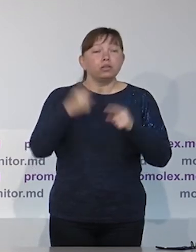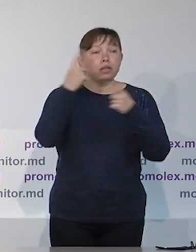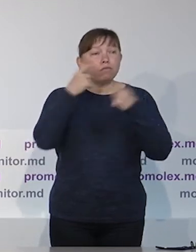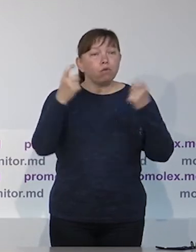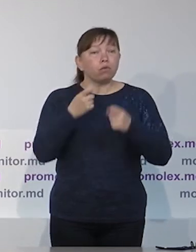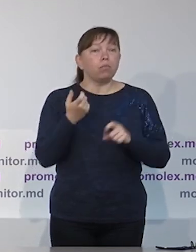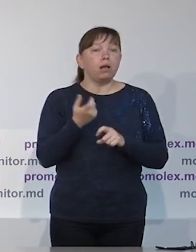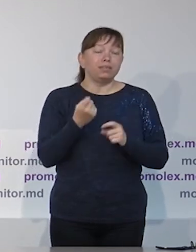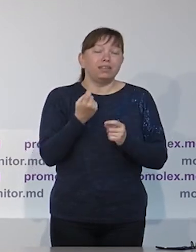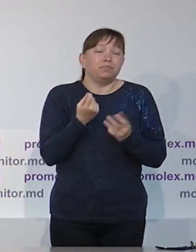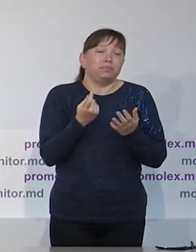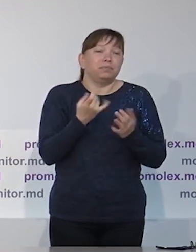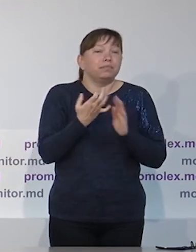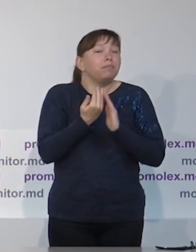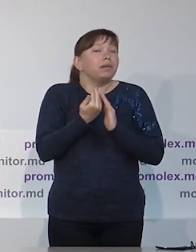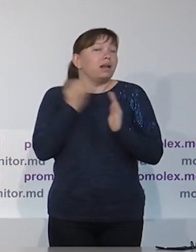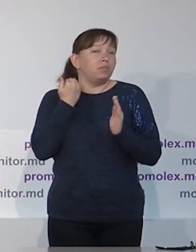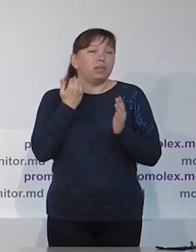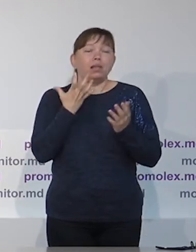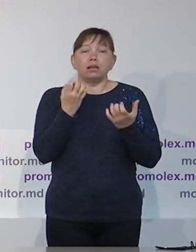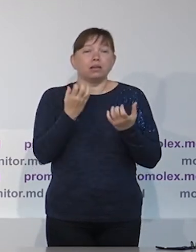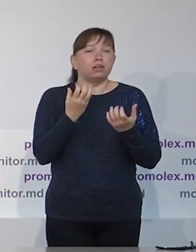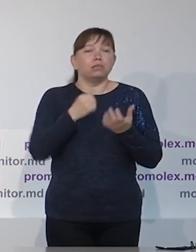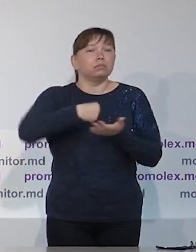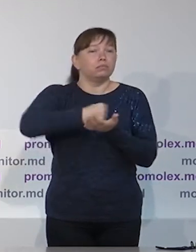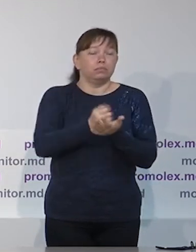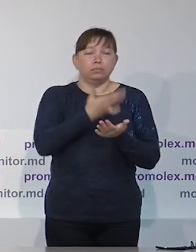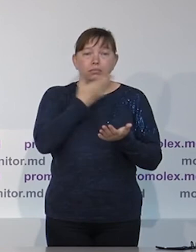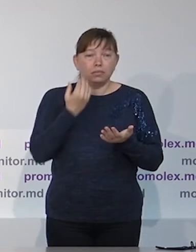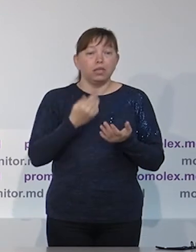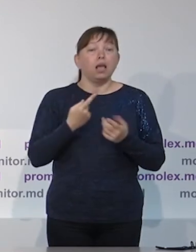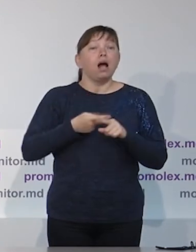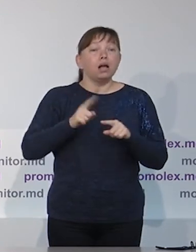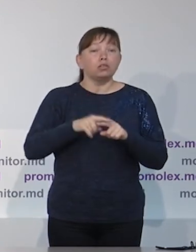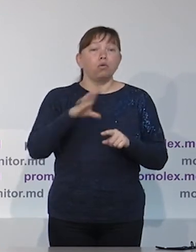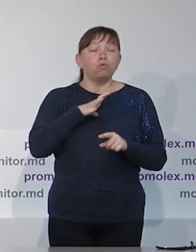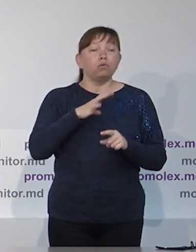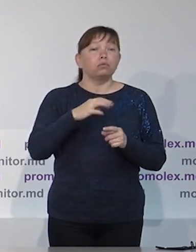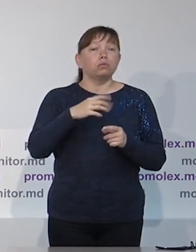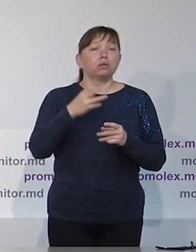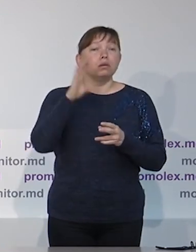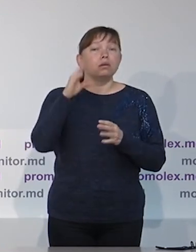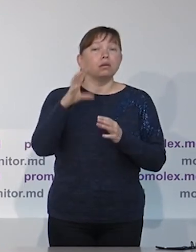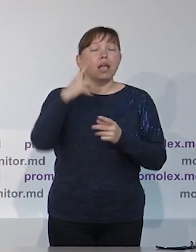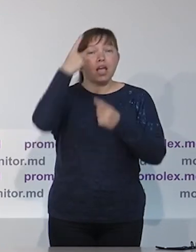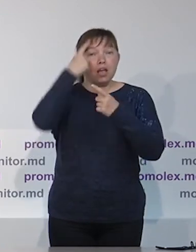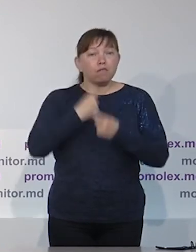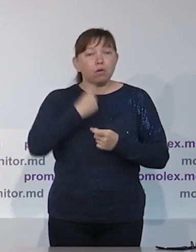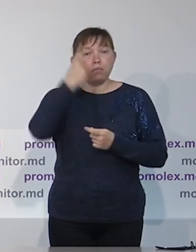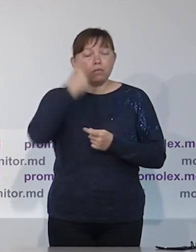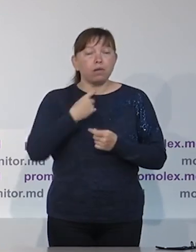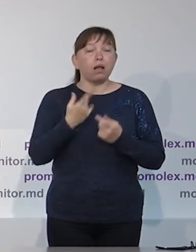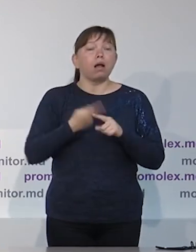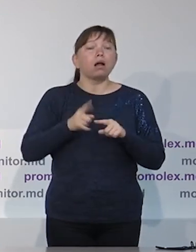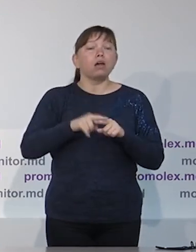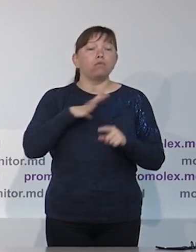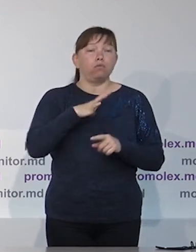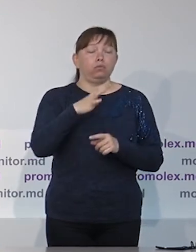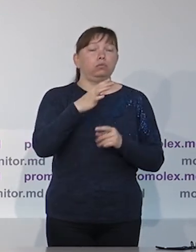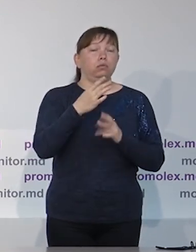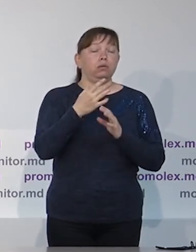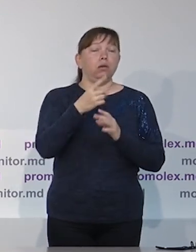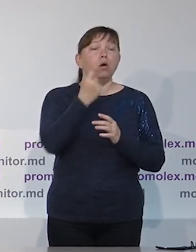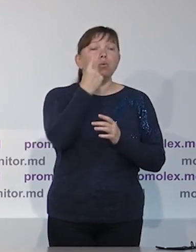можно было бы сократить количество участков, но, конечно, это предварительная информация, она основана на